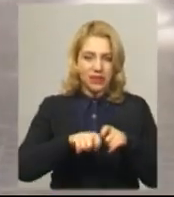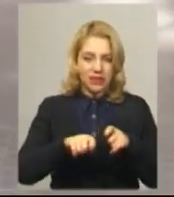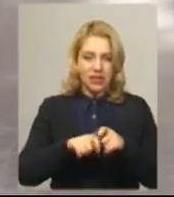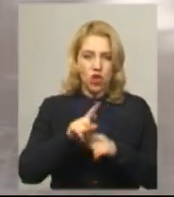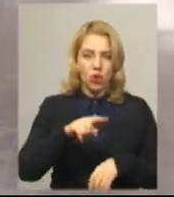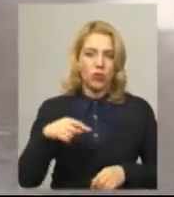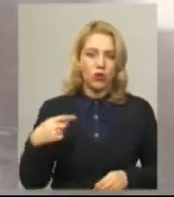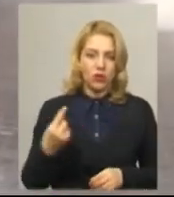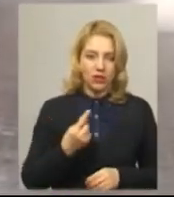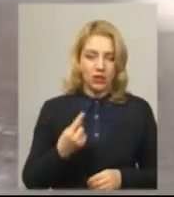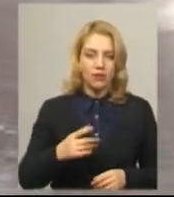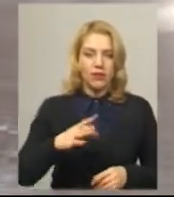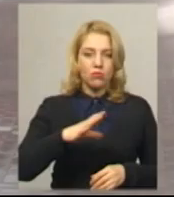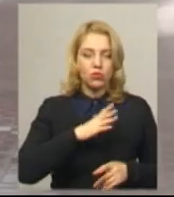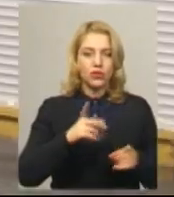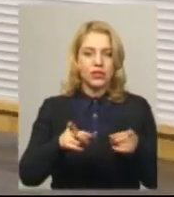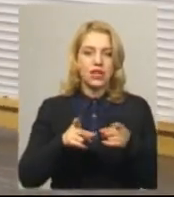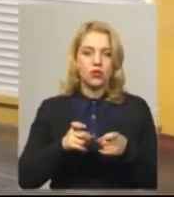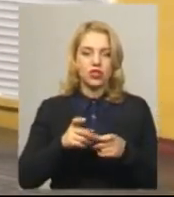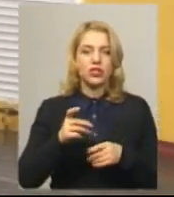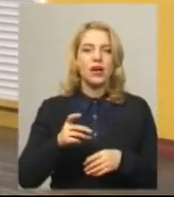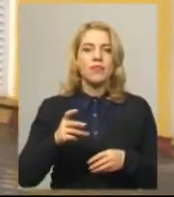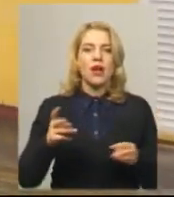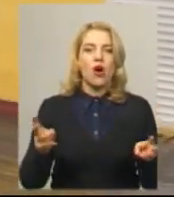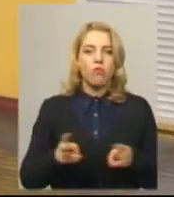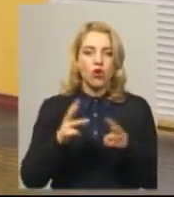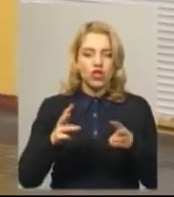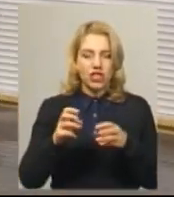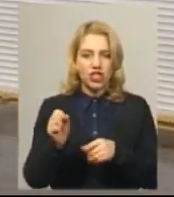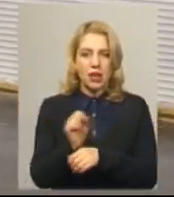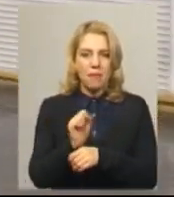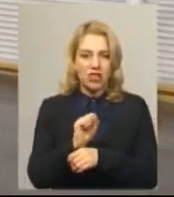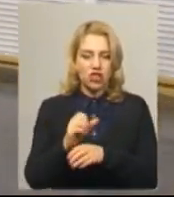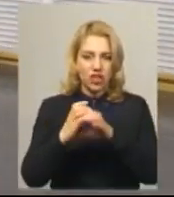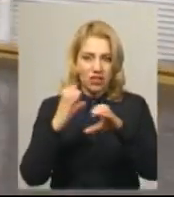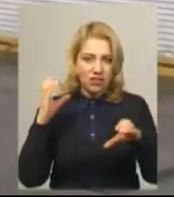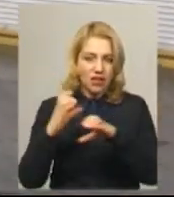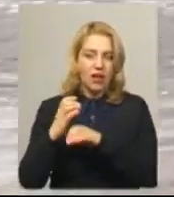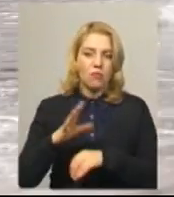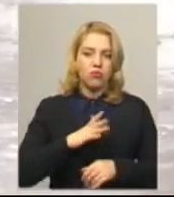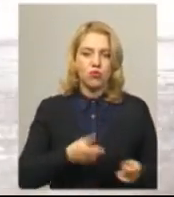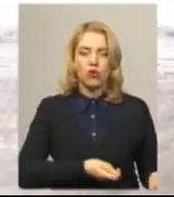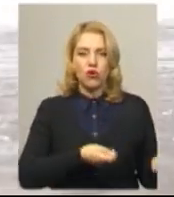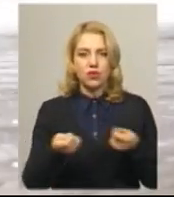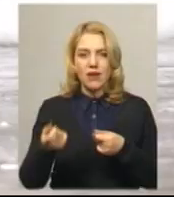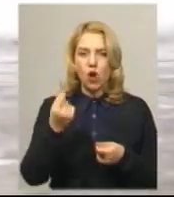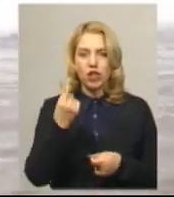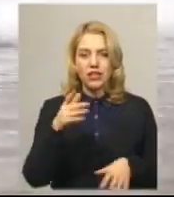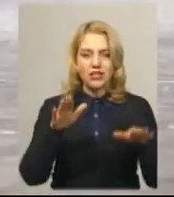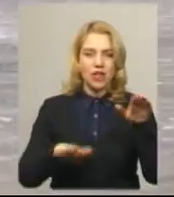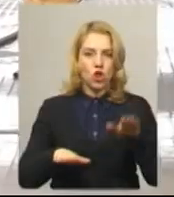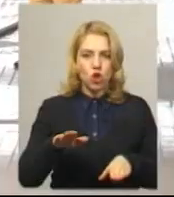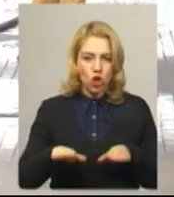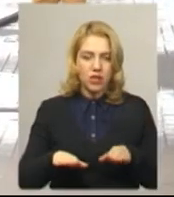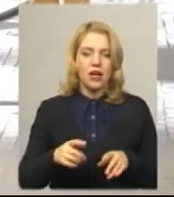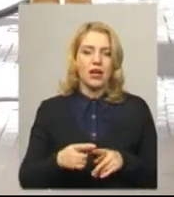ринку Ніна Бачмага. Були залучені пожежні машини, було розведено 11 тонн готового розчину, все